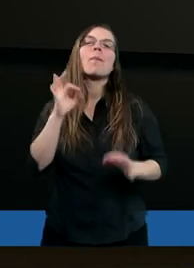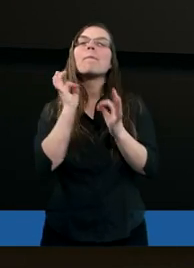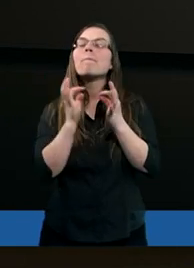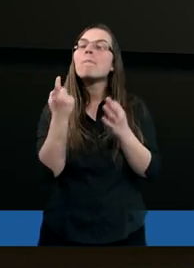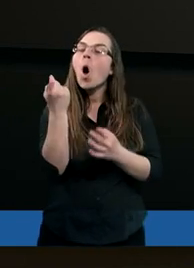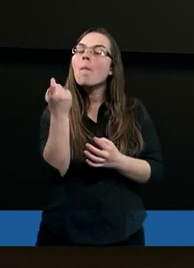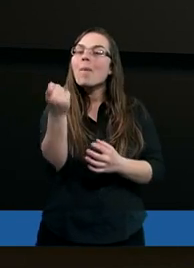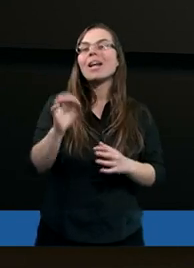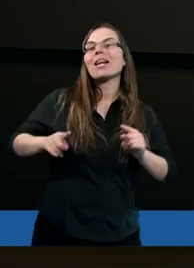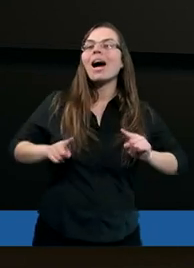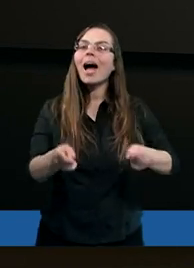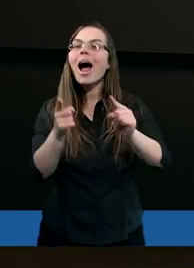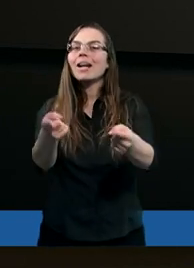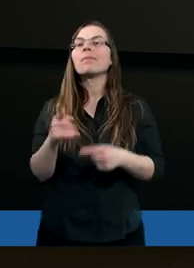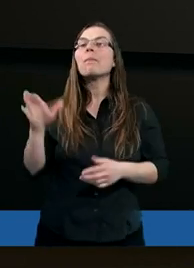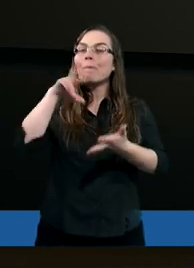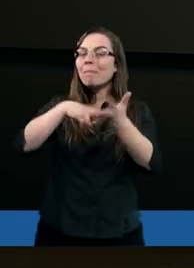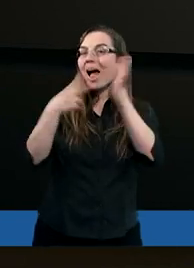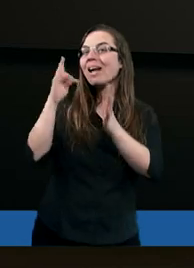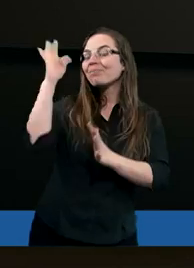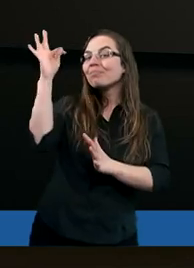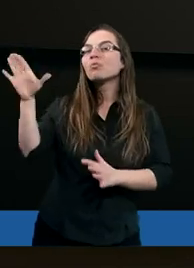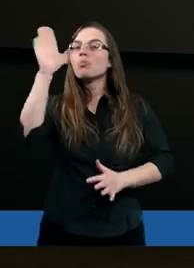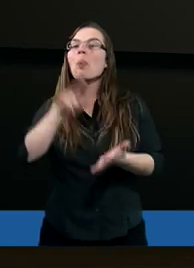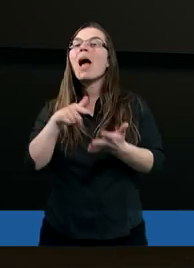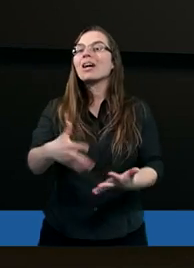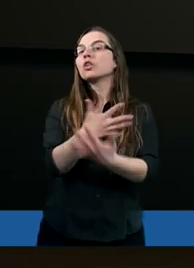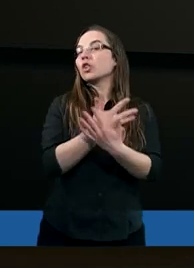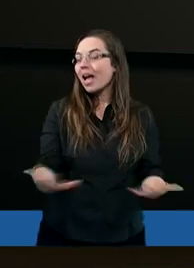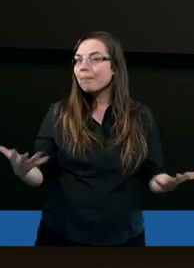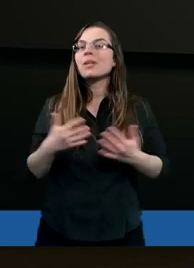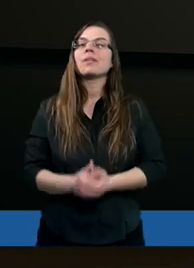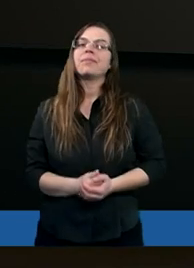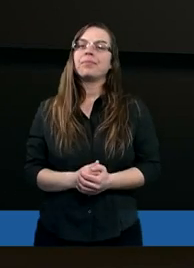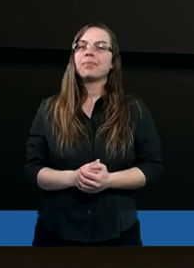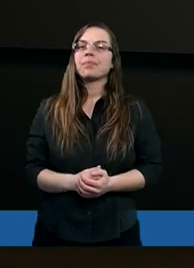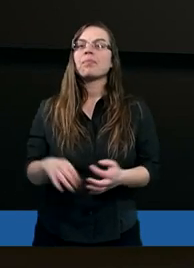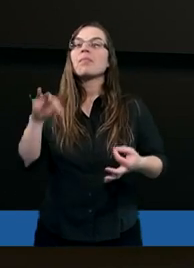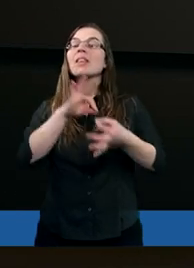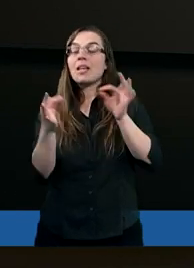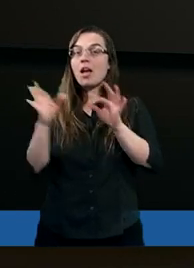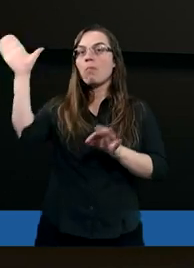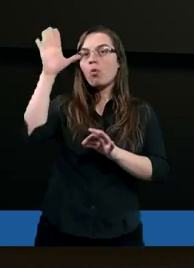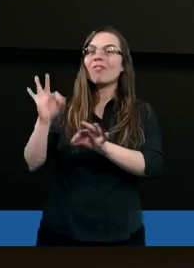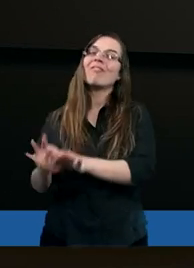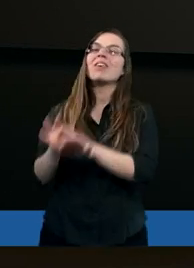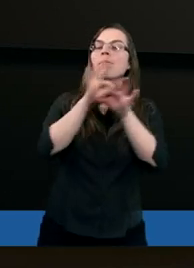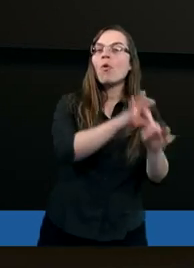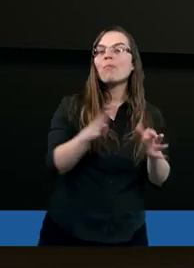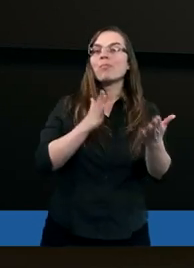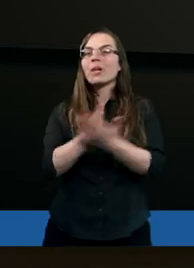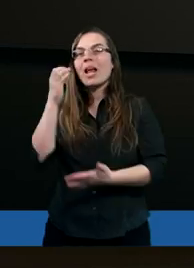realizacji Bożego Planu Zbawienia na tej ziemi. Gdy Bóg wyprowadził przez